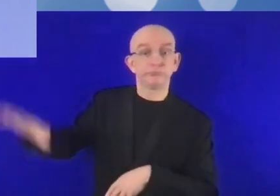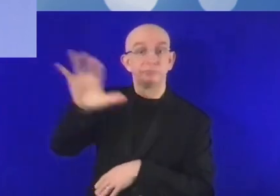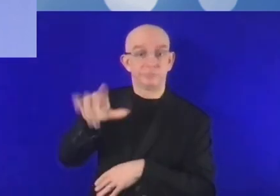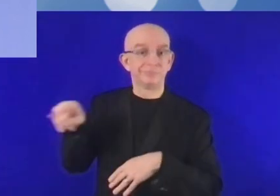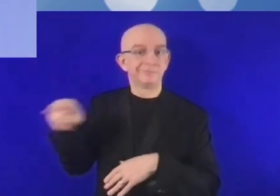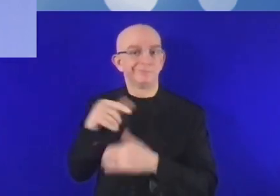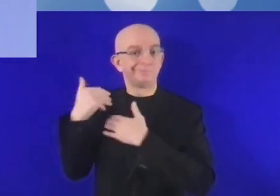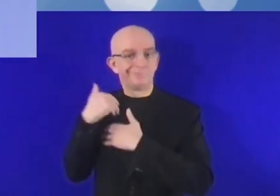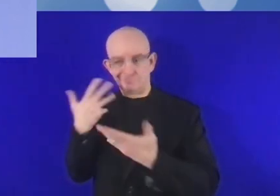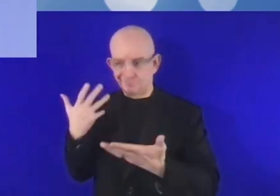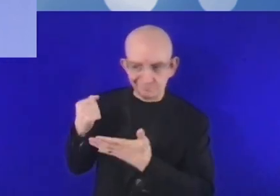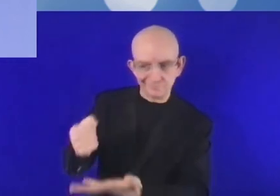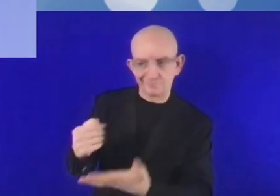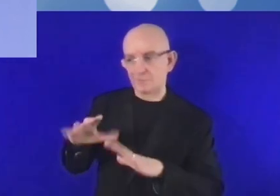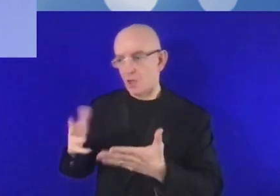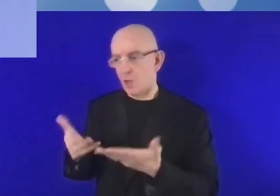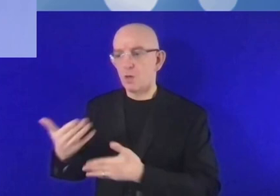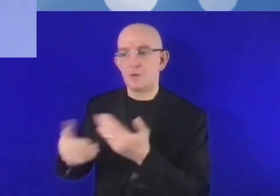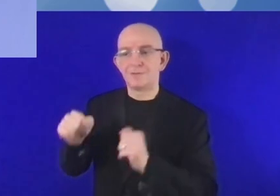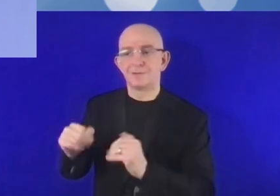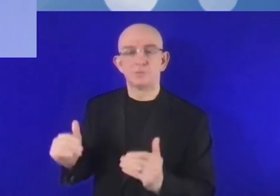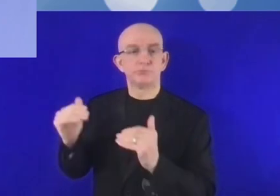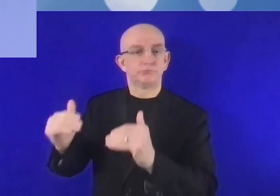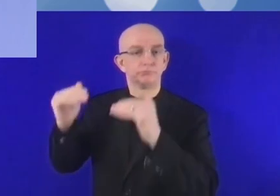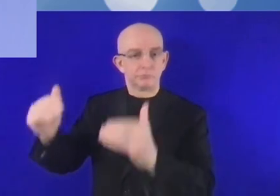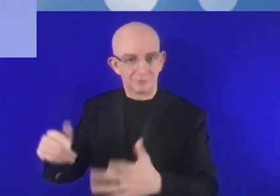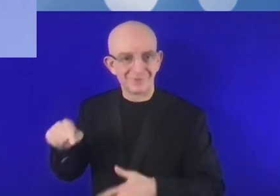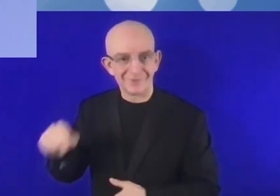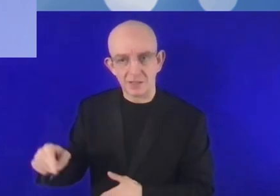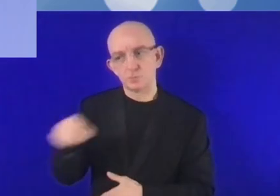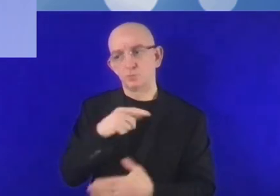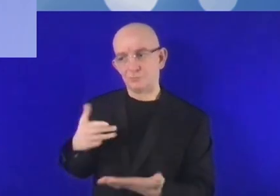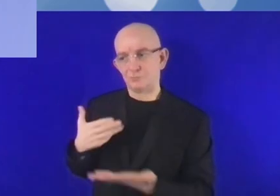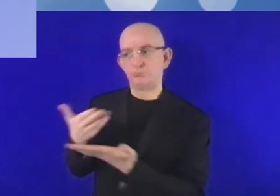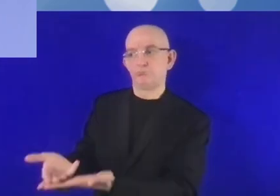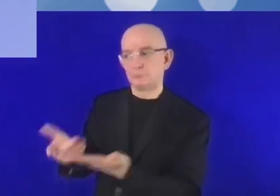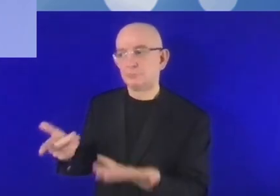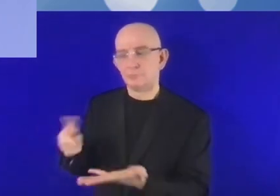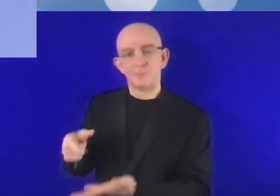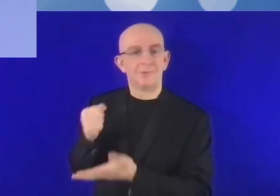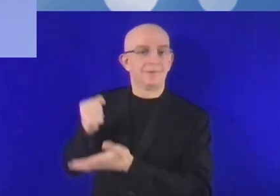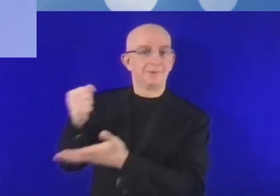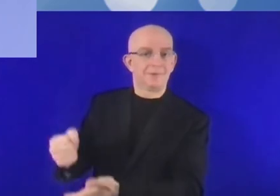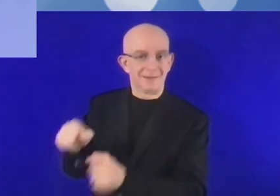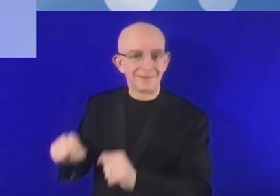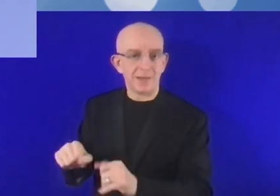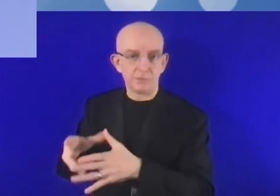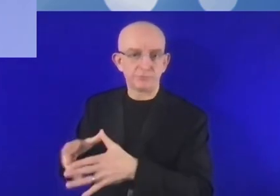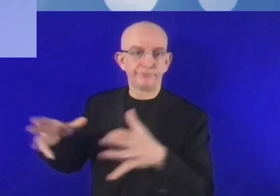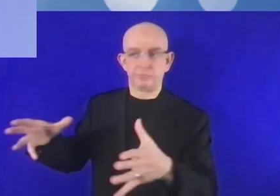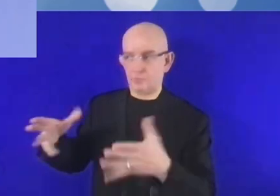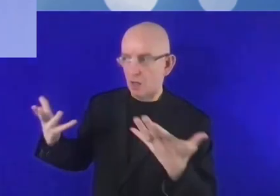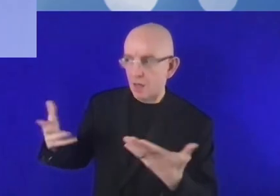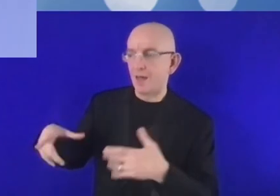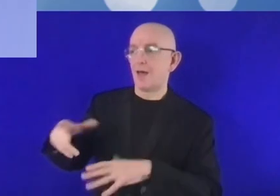Ce serait notre proposition principale. Nous considérons que les investissements dans les infrastructures énergétiques sont